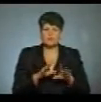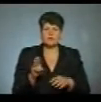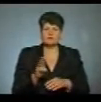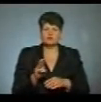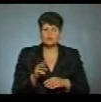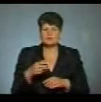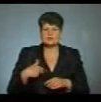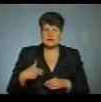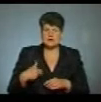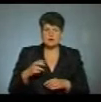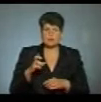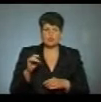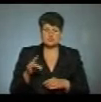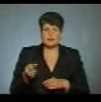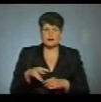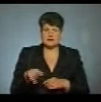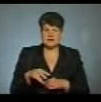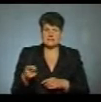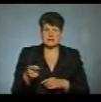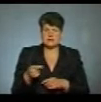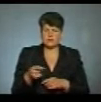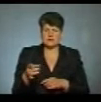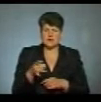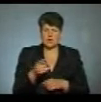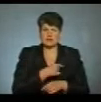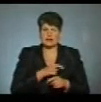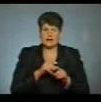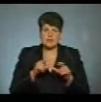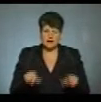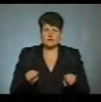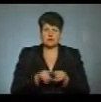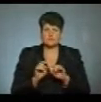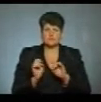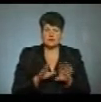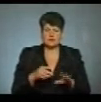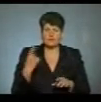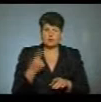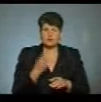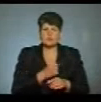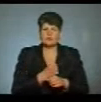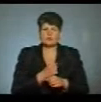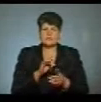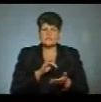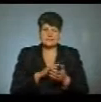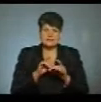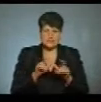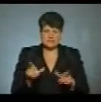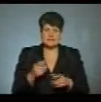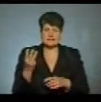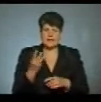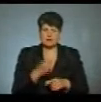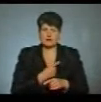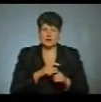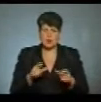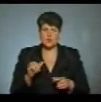Шумської, Заліщицької, Бучицької, Лановецької та Тернопільської районних лікарень. Також передали в обласному центрі до Третьої міської лікарні,